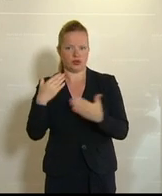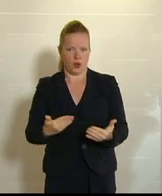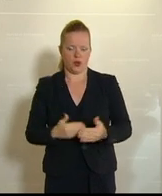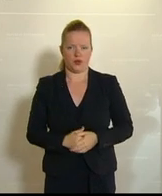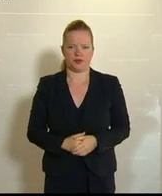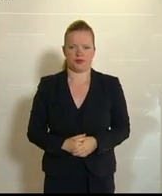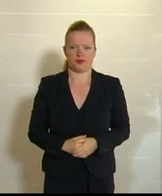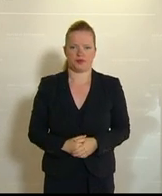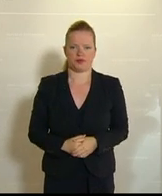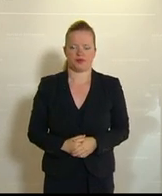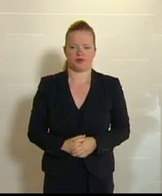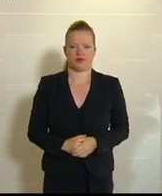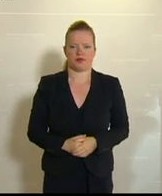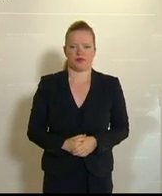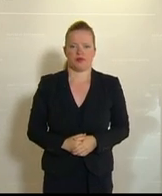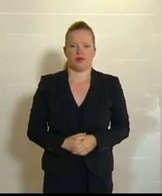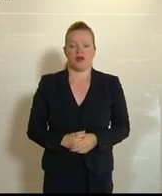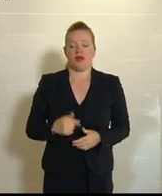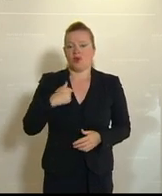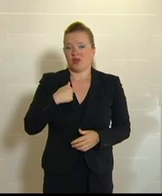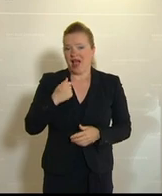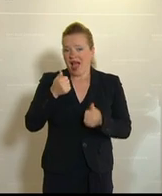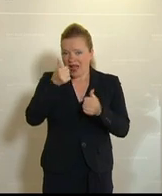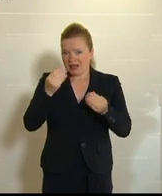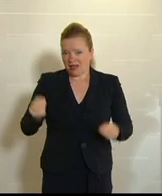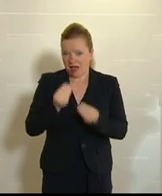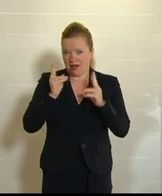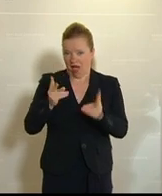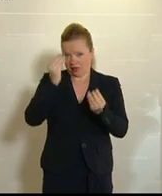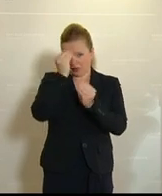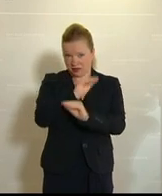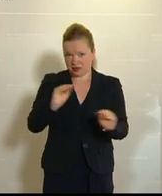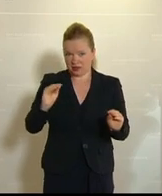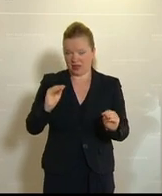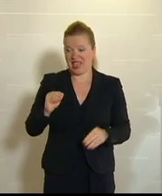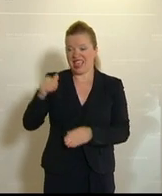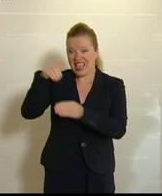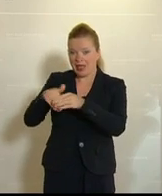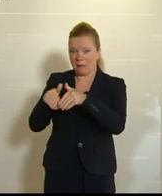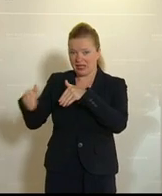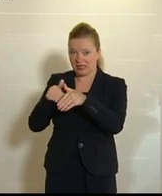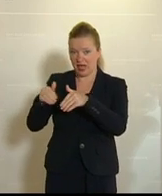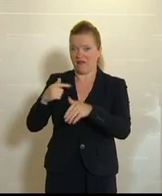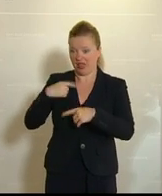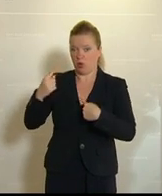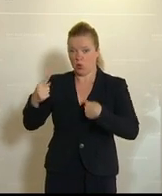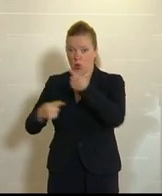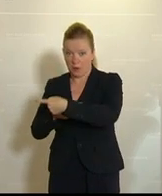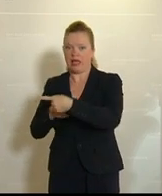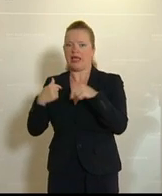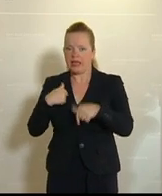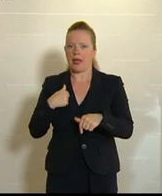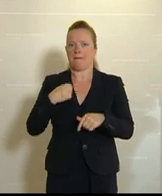Und ich kann Ihnen eines sagen, ich hätte als Innenminister an Ihrer Stelle Himmel und Hölle in Bewegung gesetzt, um diese